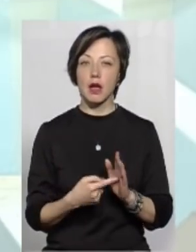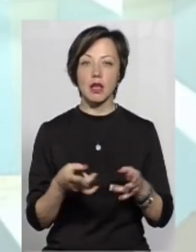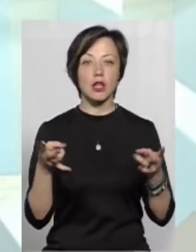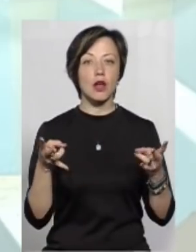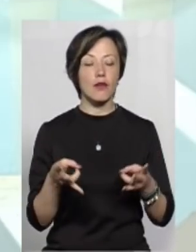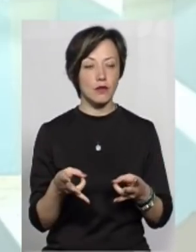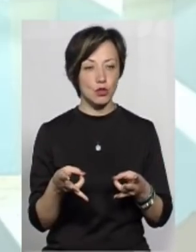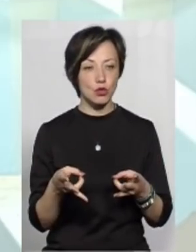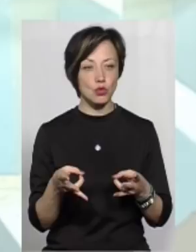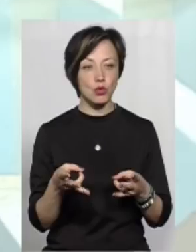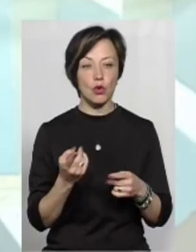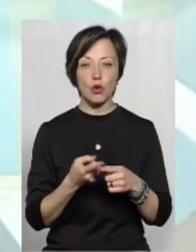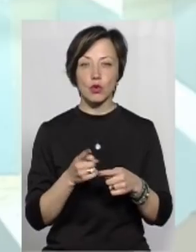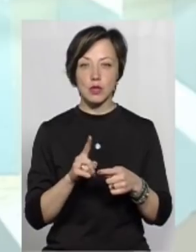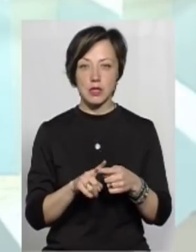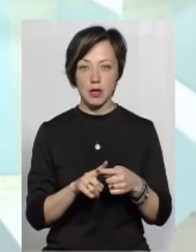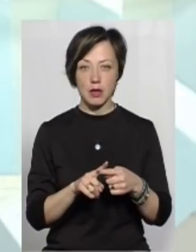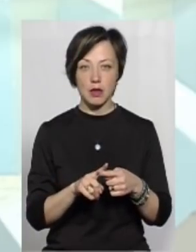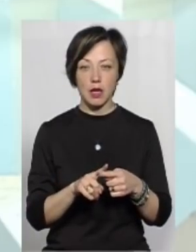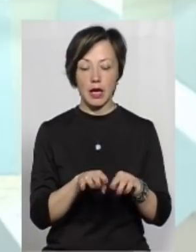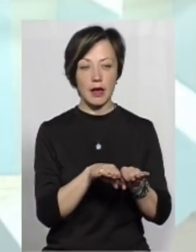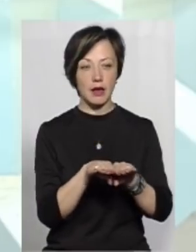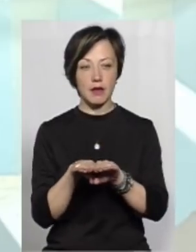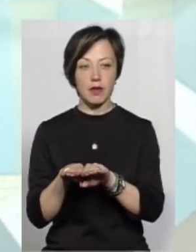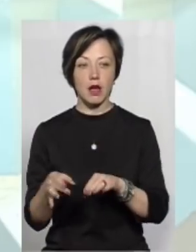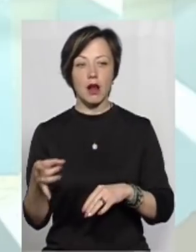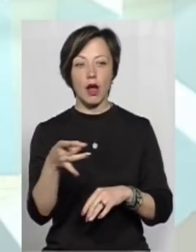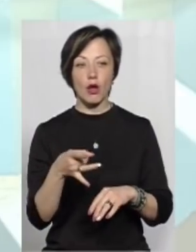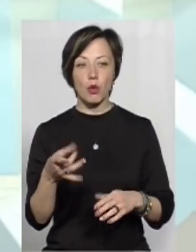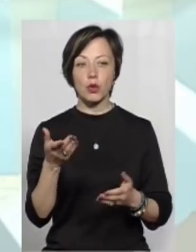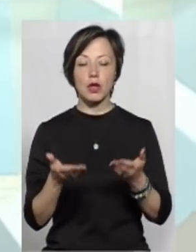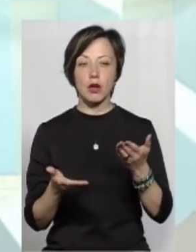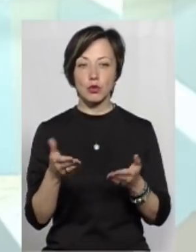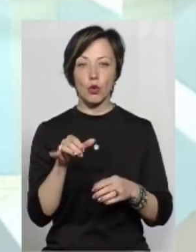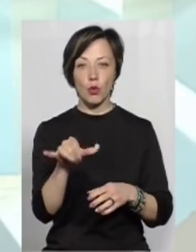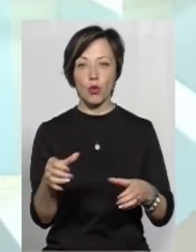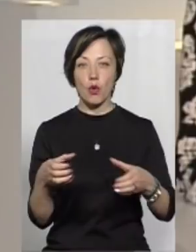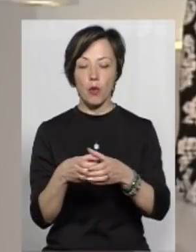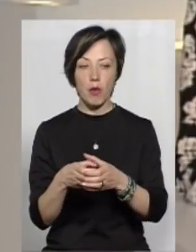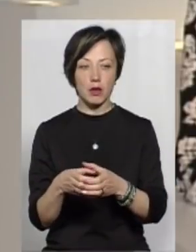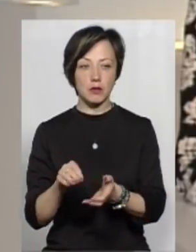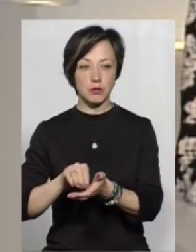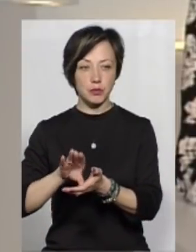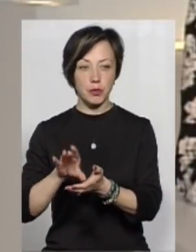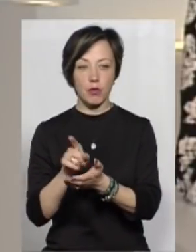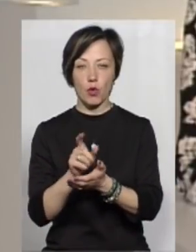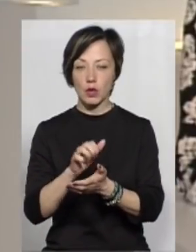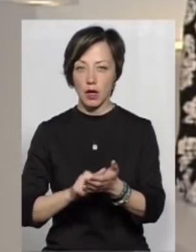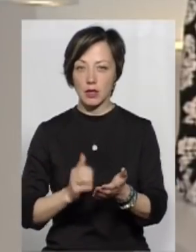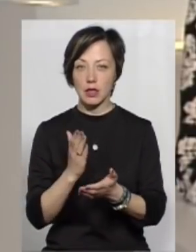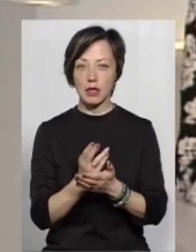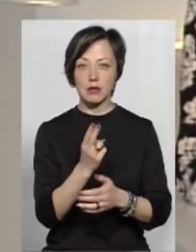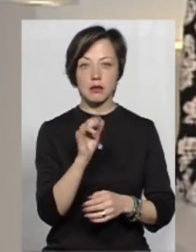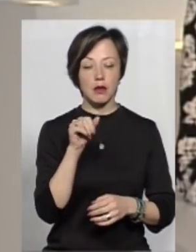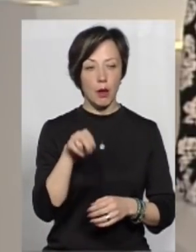навіщо оцей проміжний рівень, район, якщо у громаді збираються податки, у громаді є